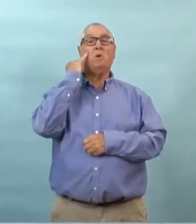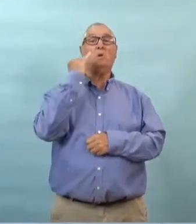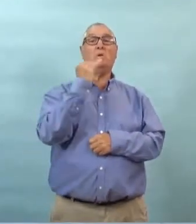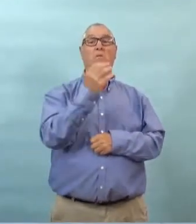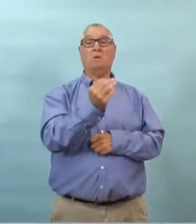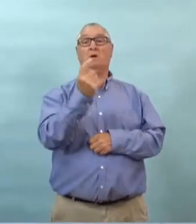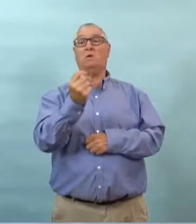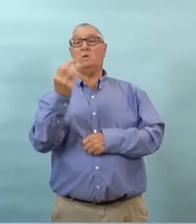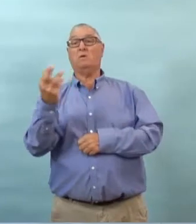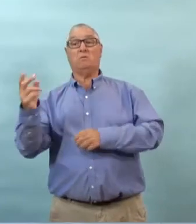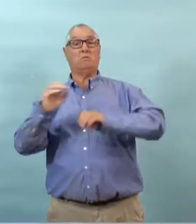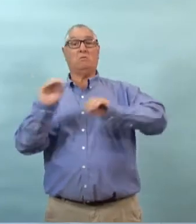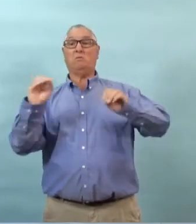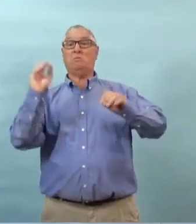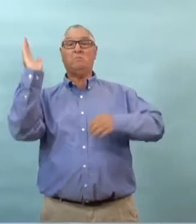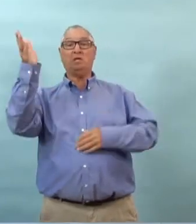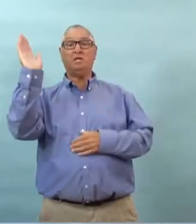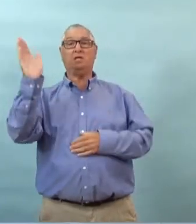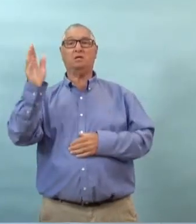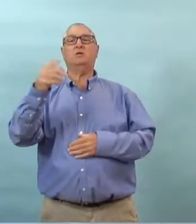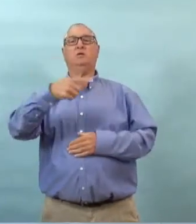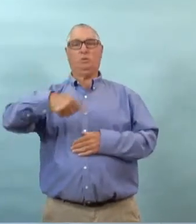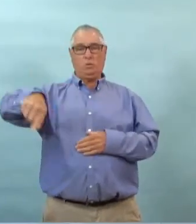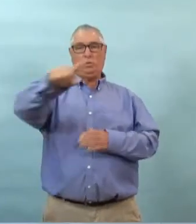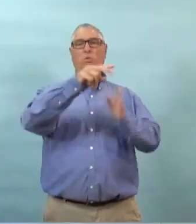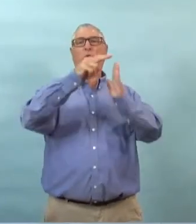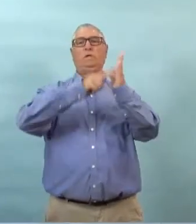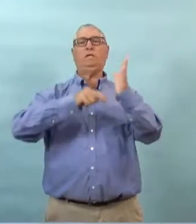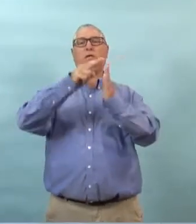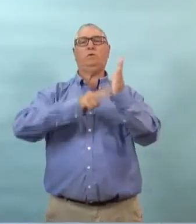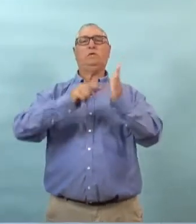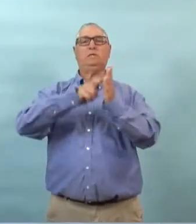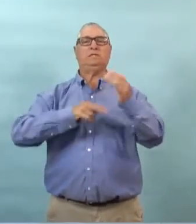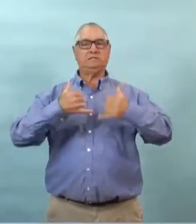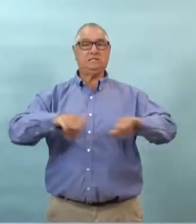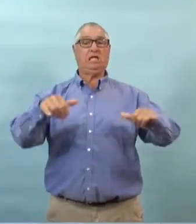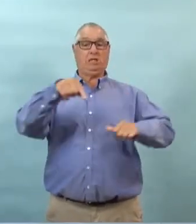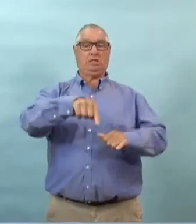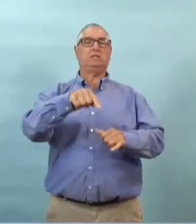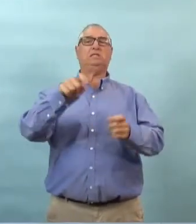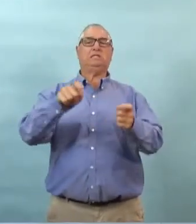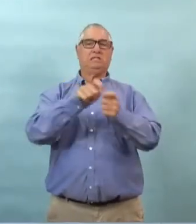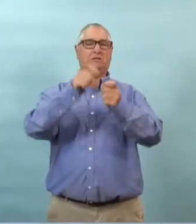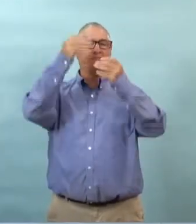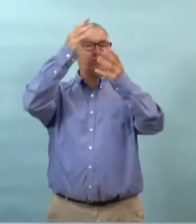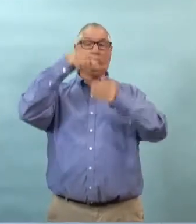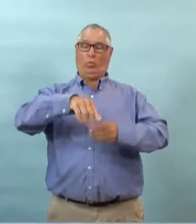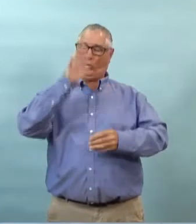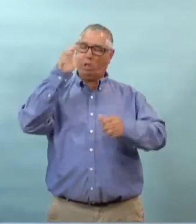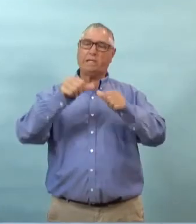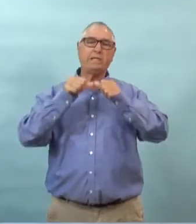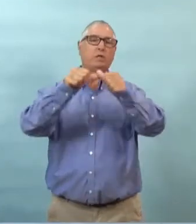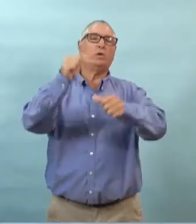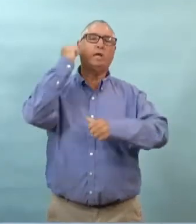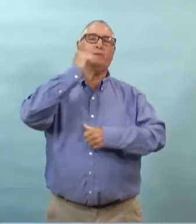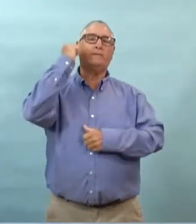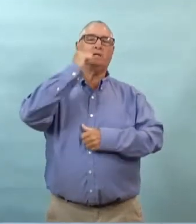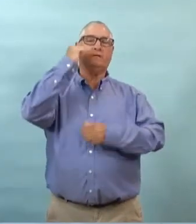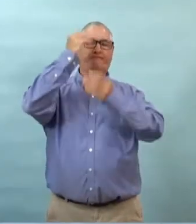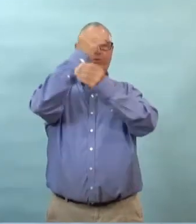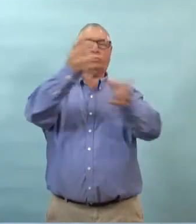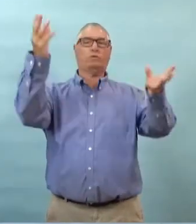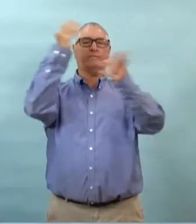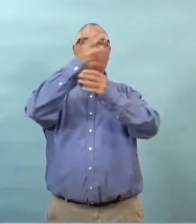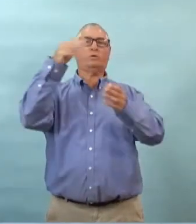plaît gardez en tête que si c'est un jour où il n a pas de points de presse ou de communiquer de presse eh bien il ya quand même des bons